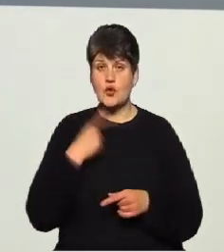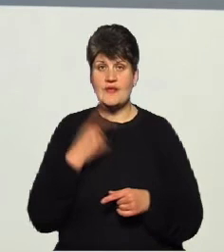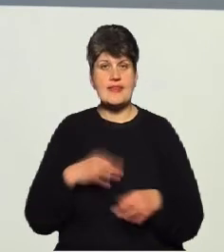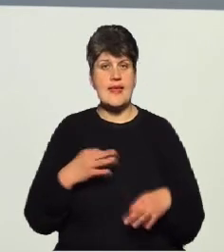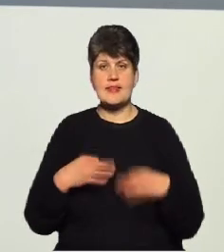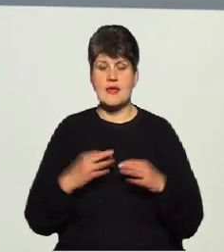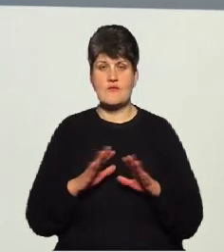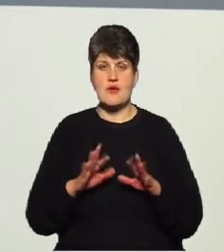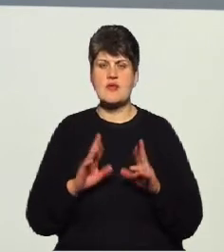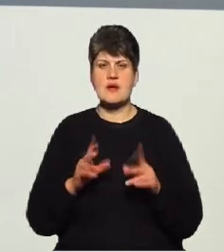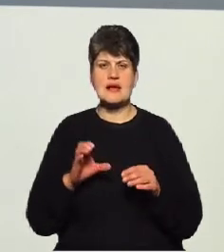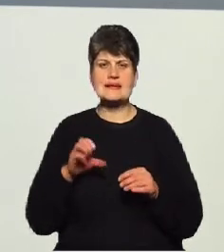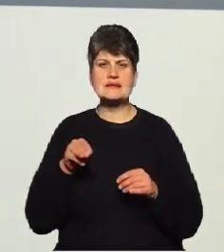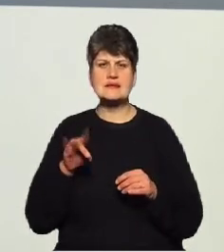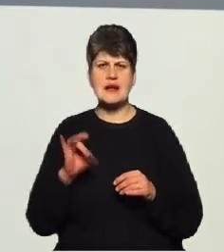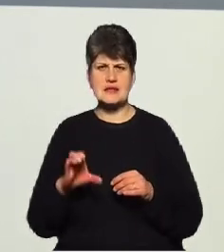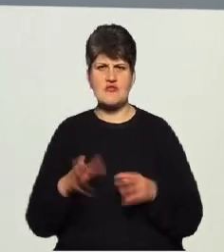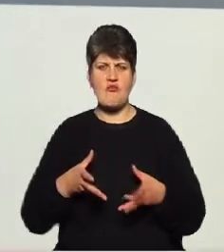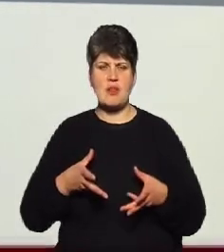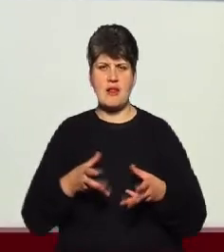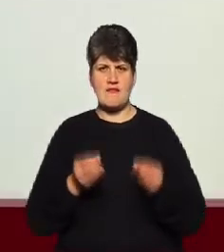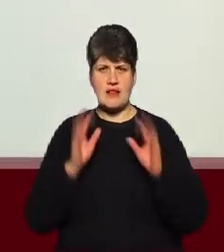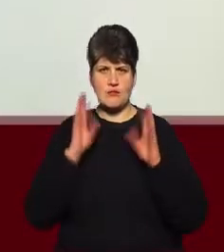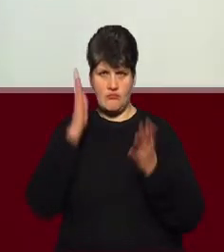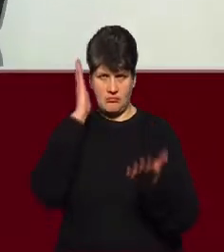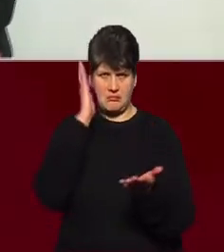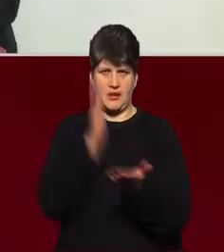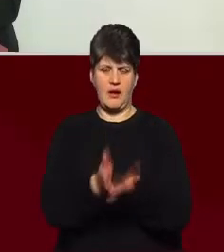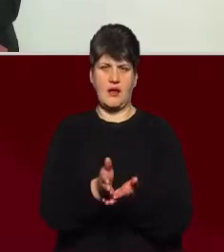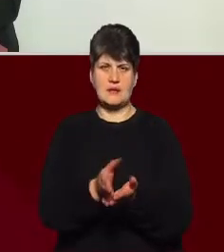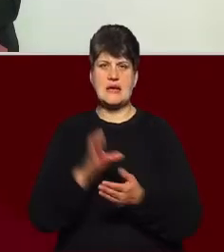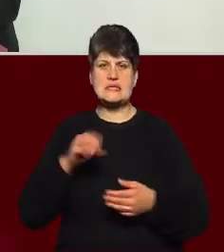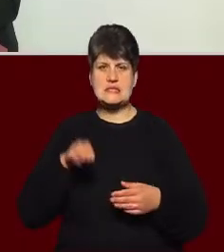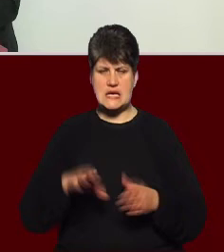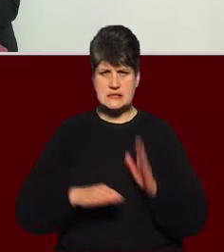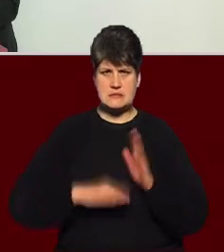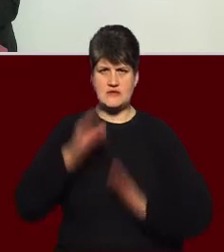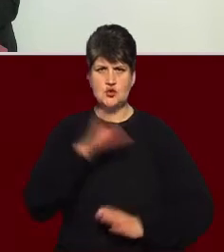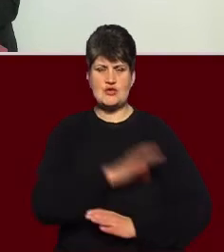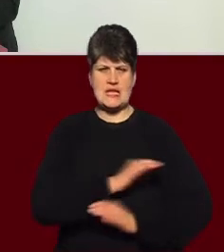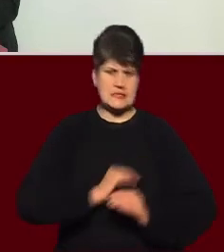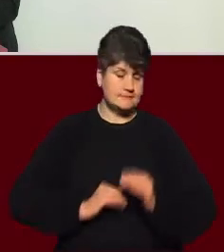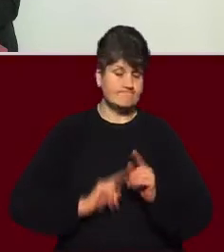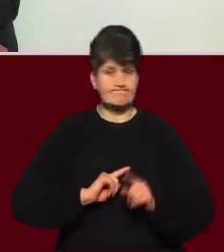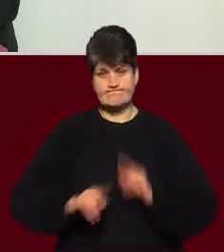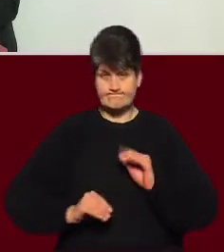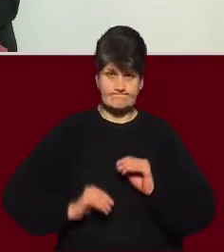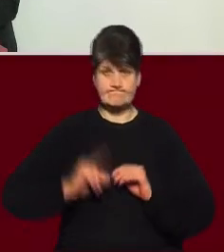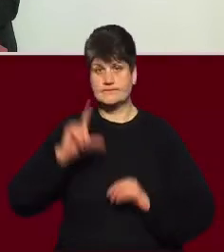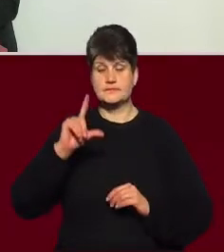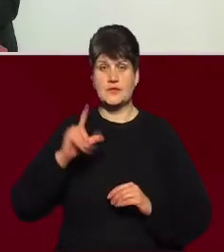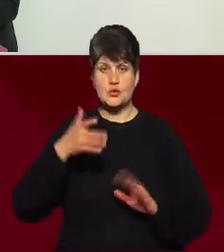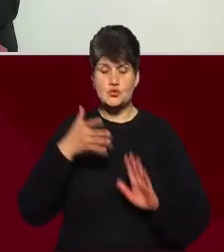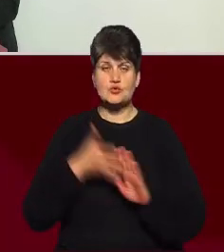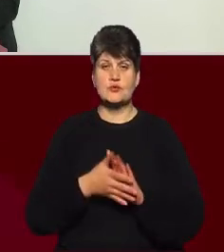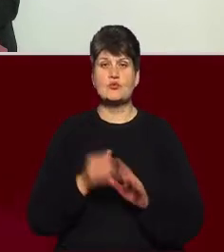впливає на інсульт? Напряму. При стресі підвищується артеріальний тиск раптово. І зрозуміло, що він може привести до всіх цих